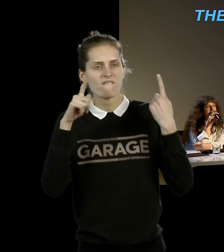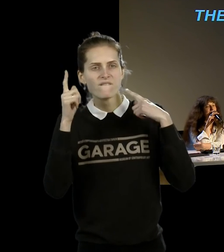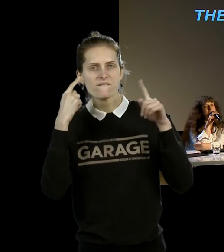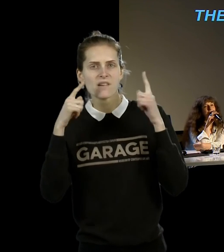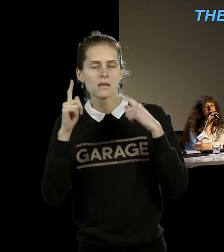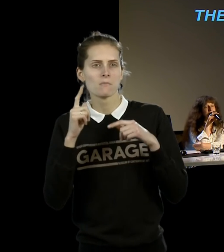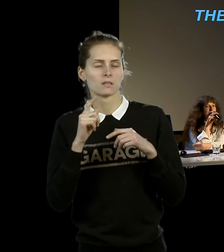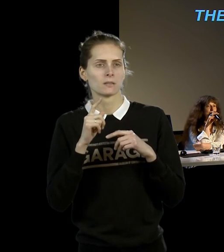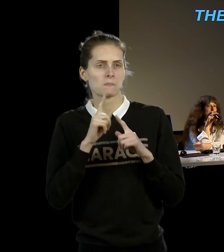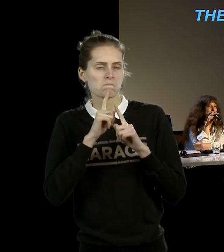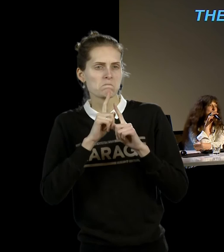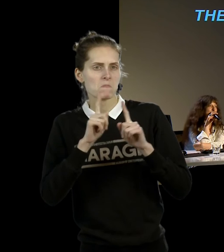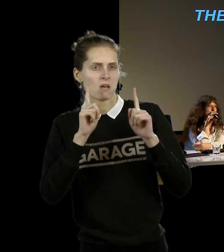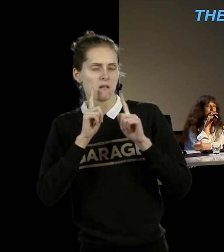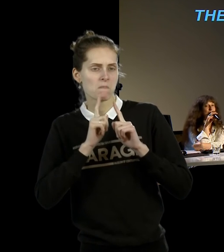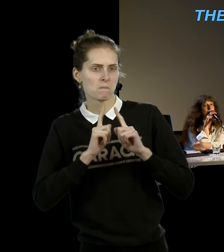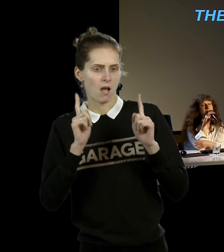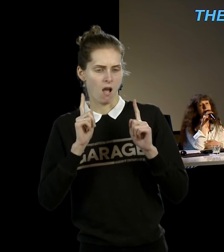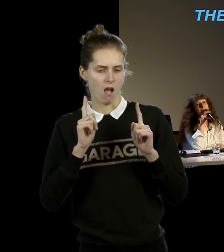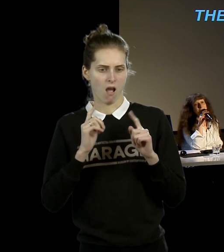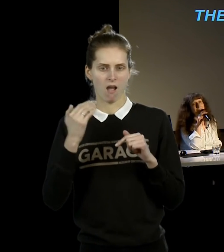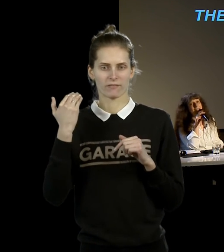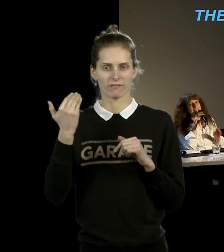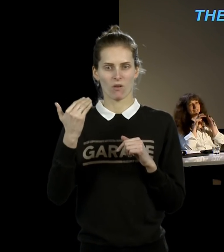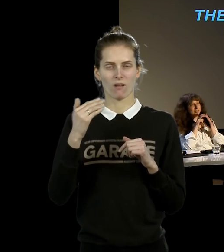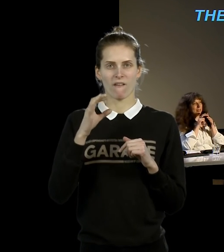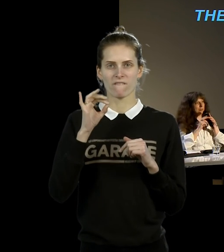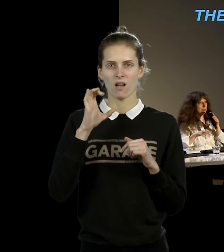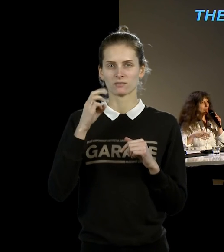экзотических, эротических обучаев в восточных лоярдах.